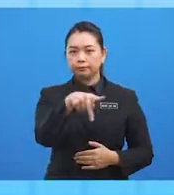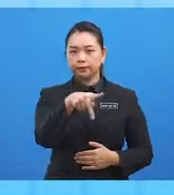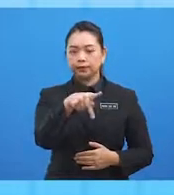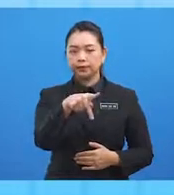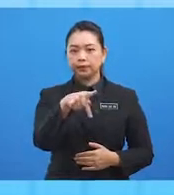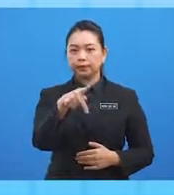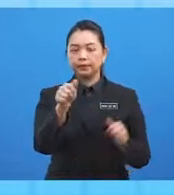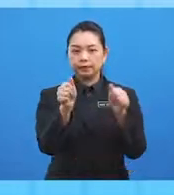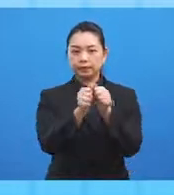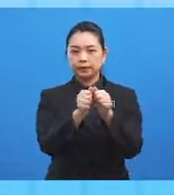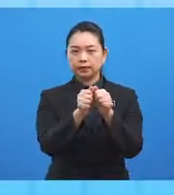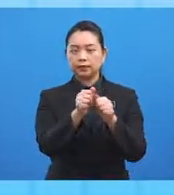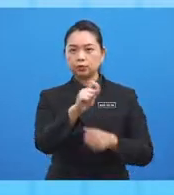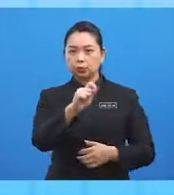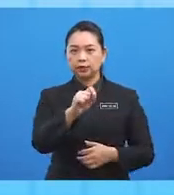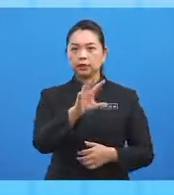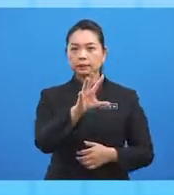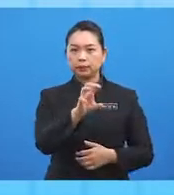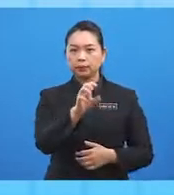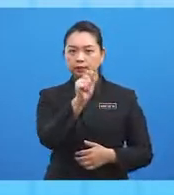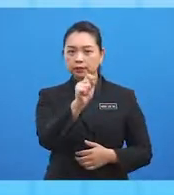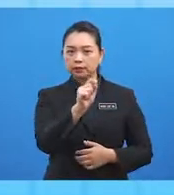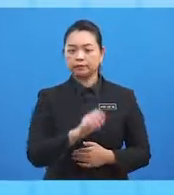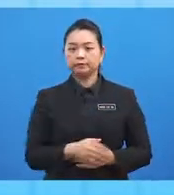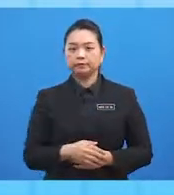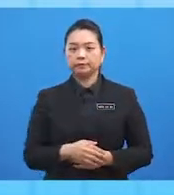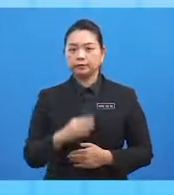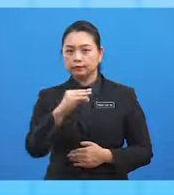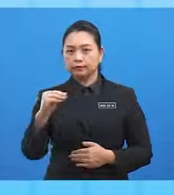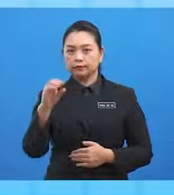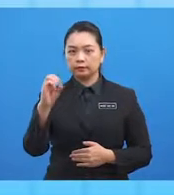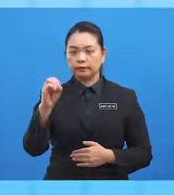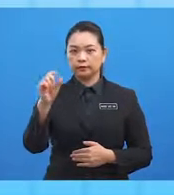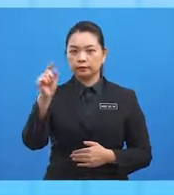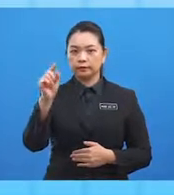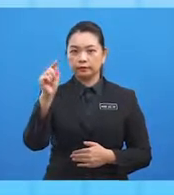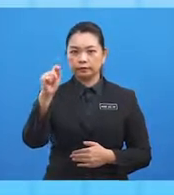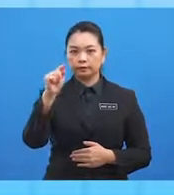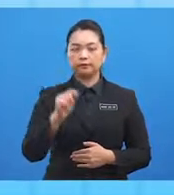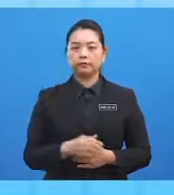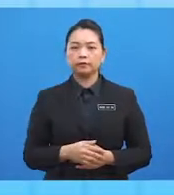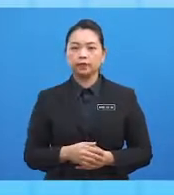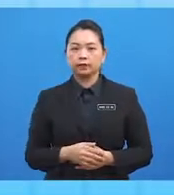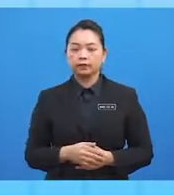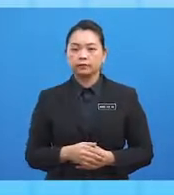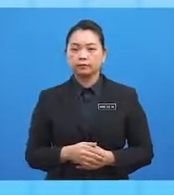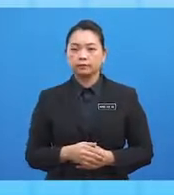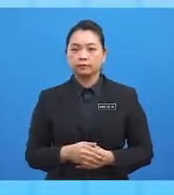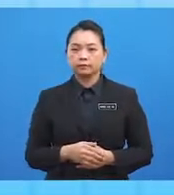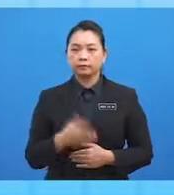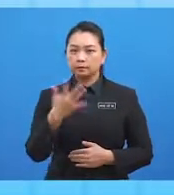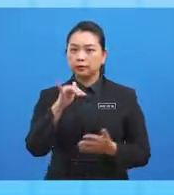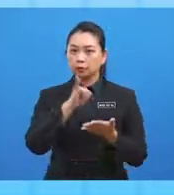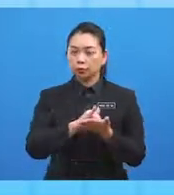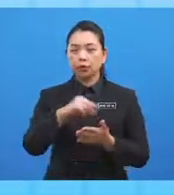anggaran 50 darjah ke arah barat dari sifar darjah diberi bahawa titik